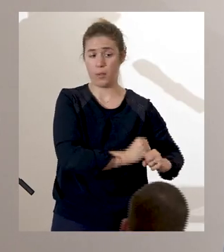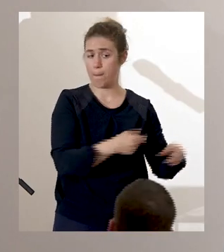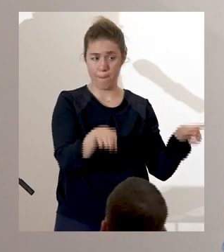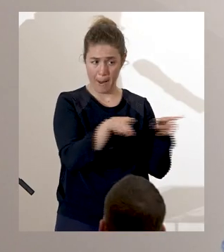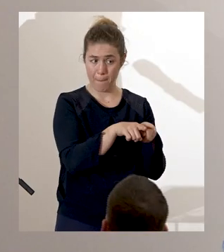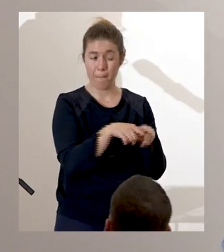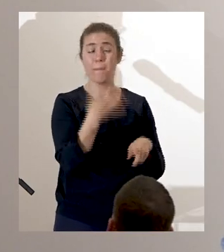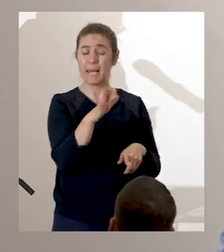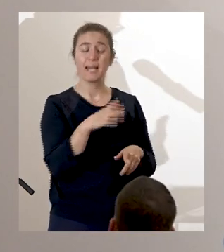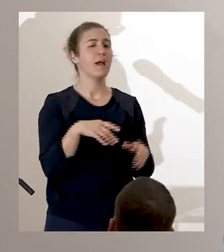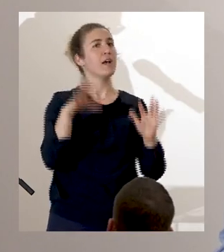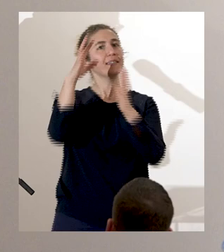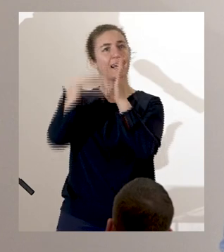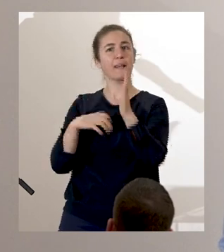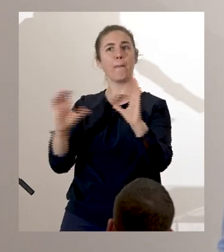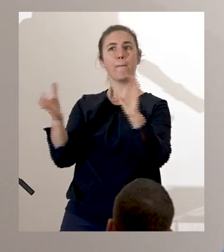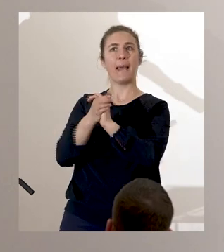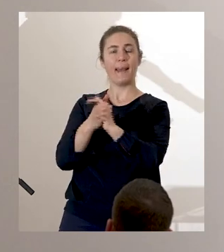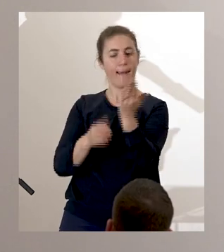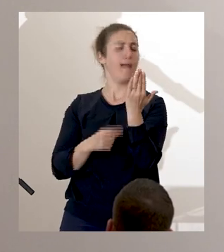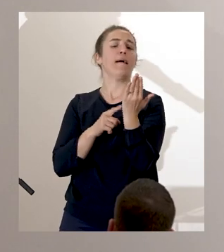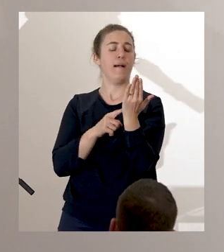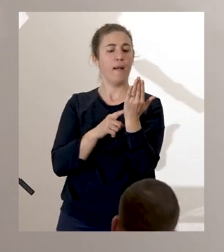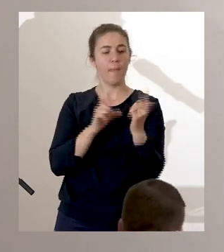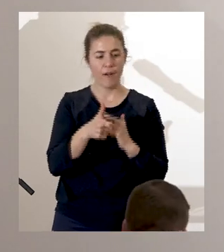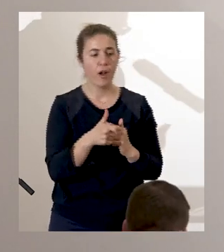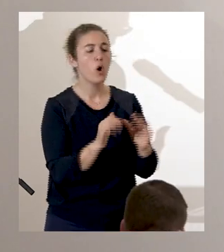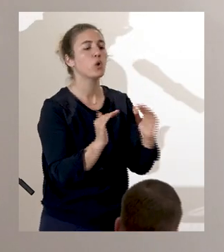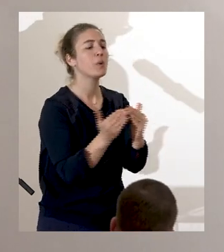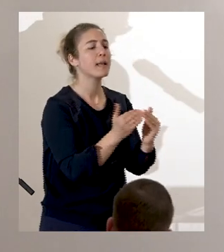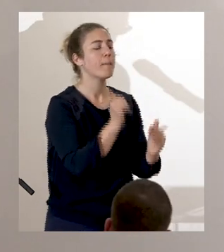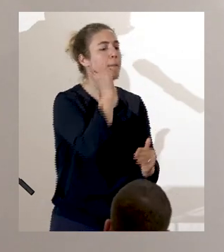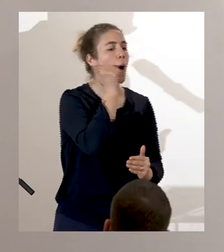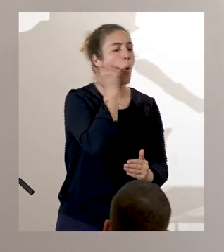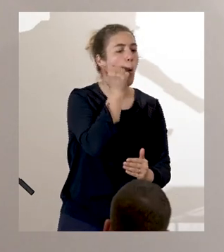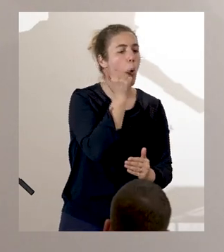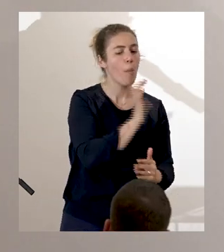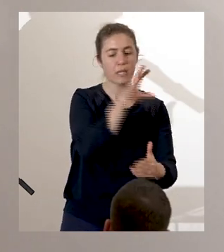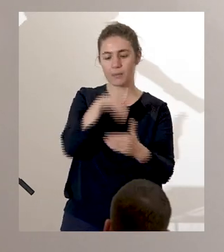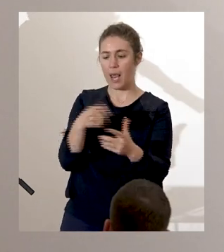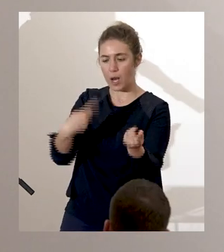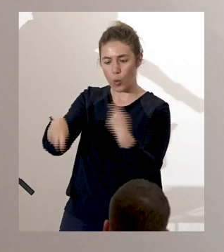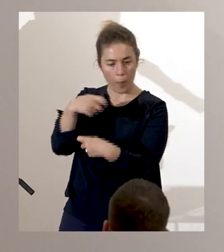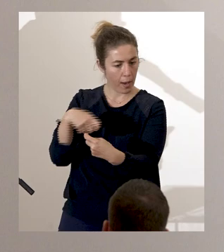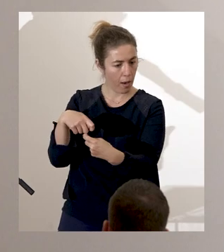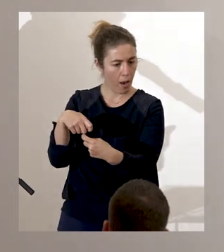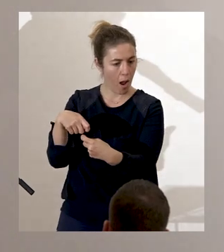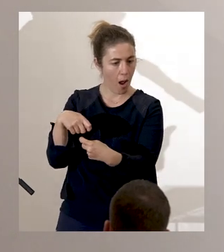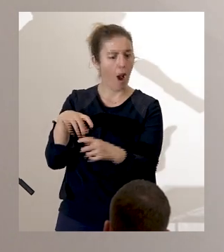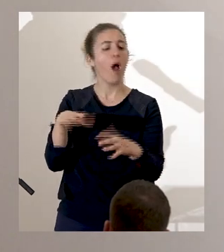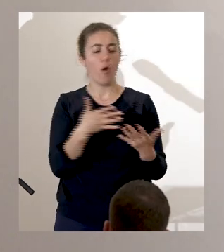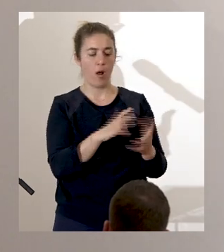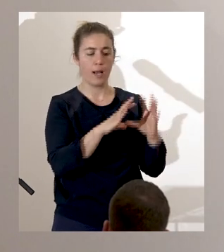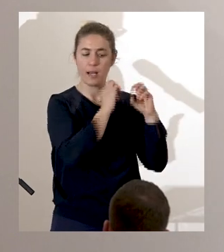apportée par le traité de paix et finalement l'intégration des communautés marronnes à l'économie jamaïcaine changea la nature de cet